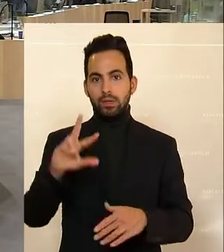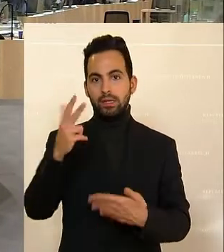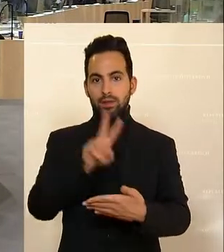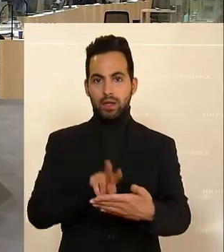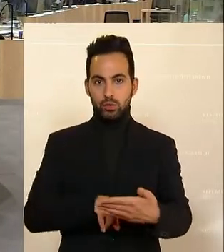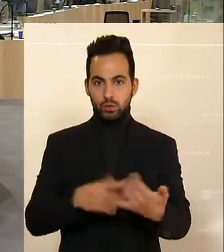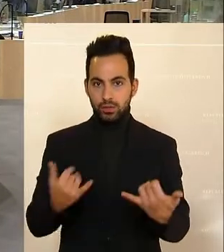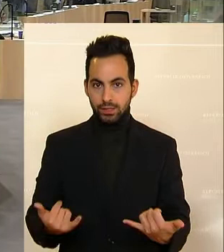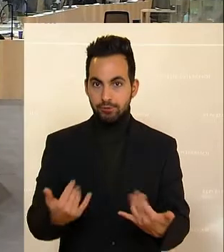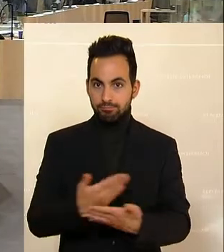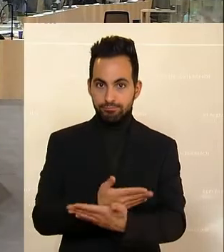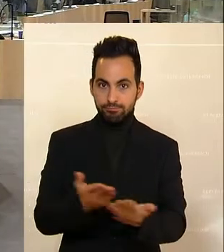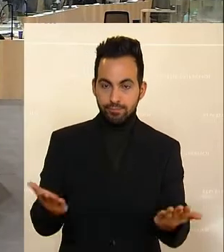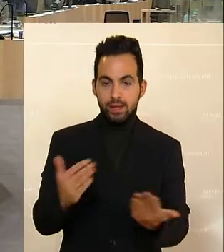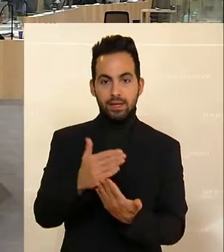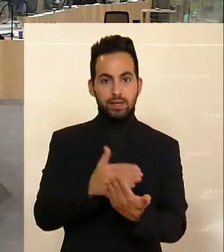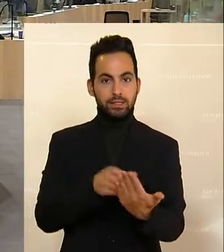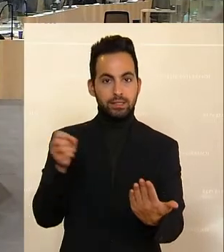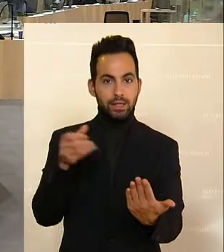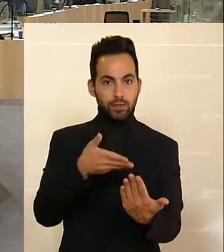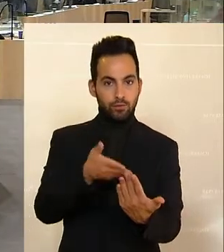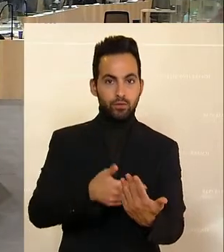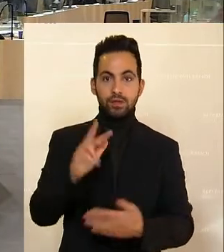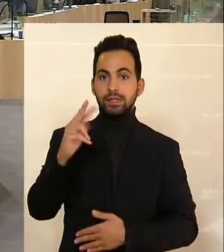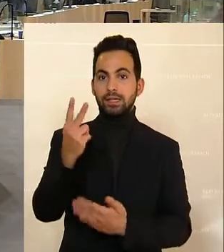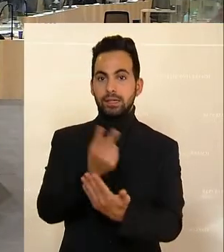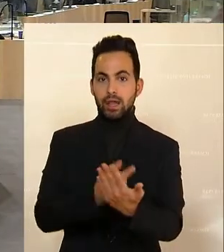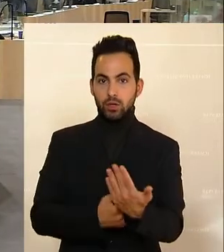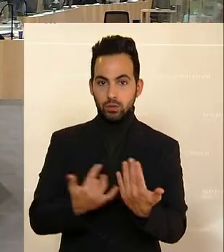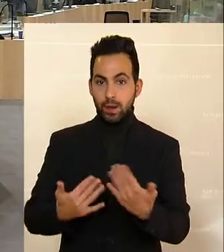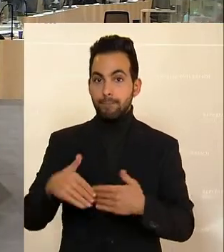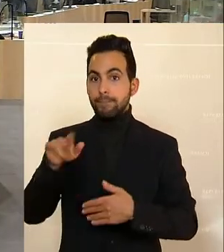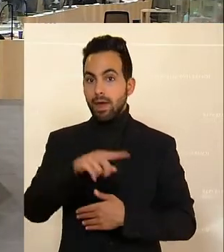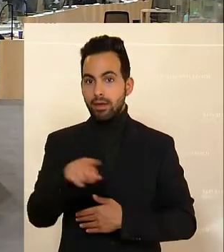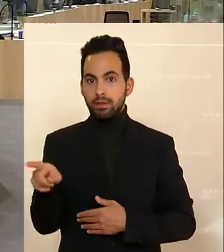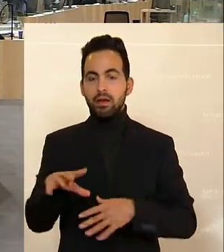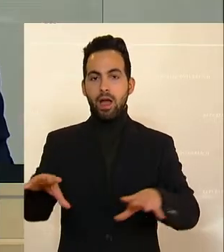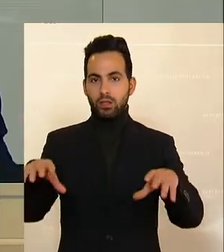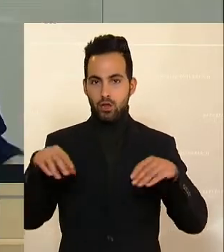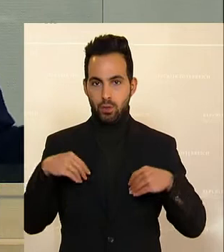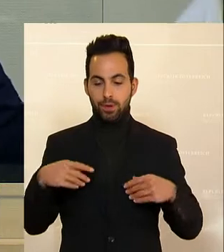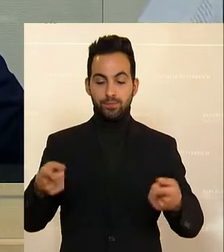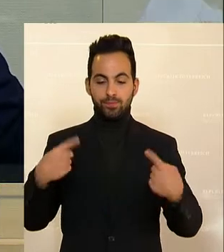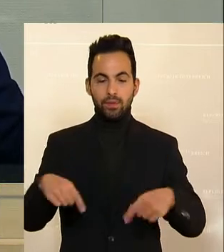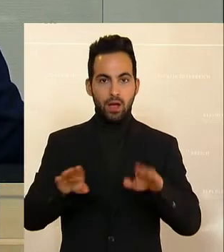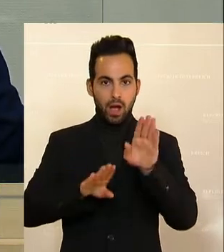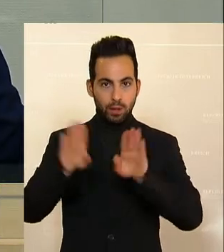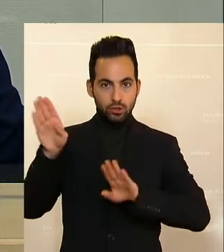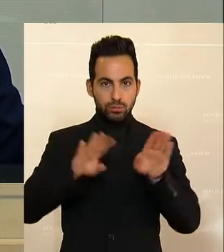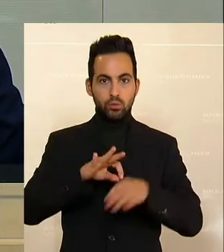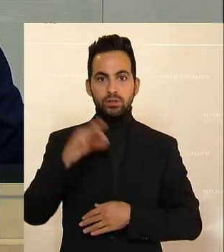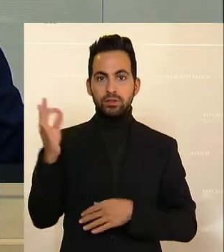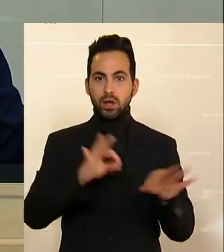dritten Lesung. Der Gesetzentwurf ist in dritter Lesung mit Mehrheit angenommen. Abstimmung zum